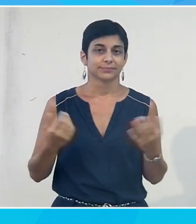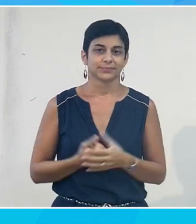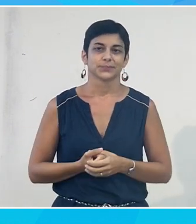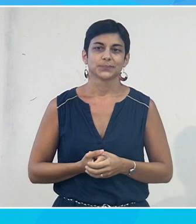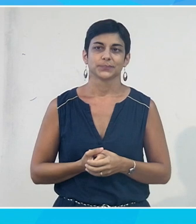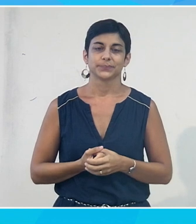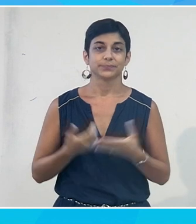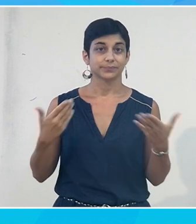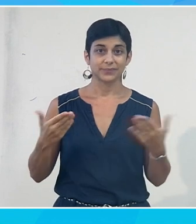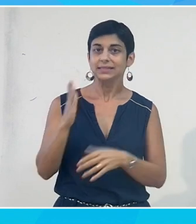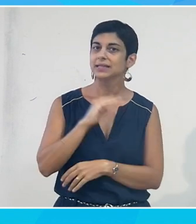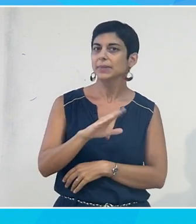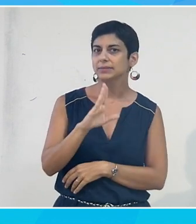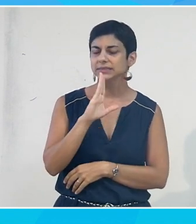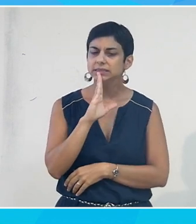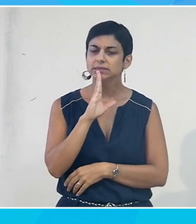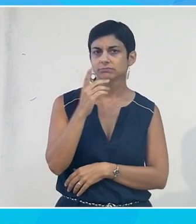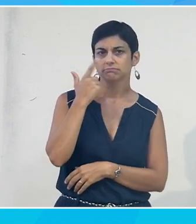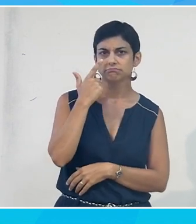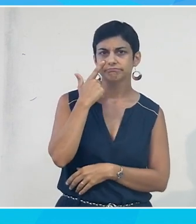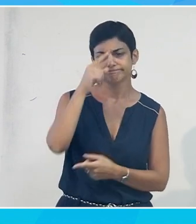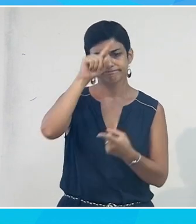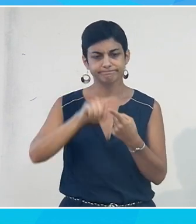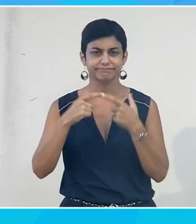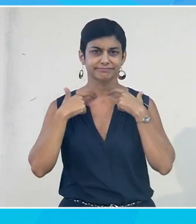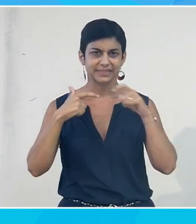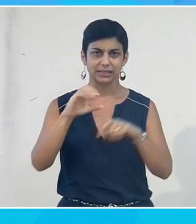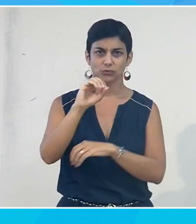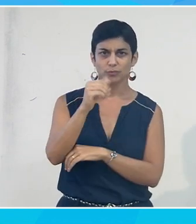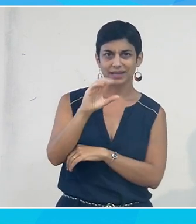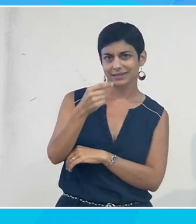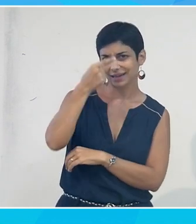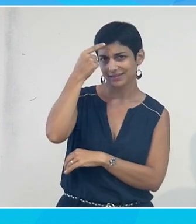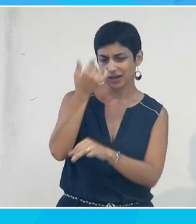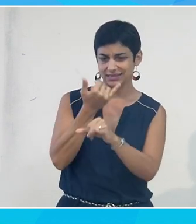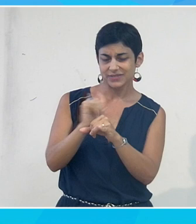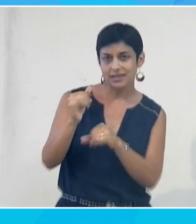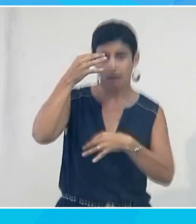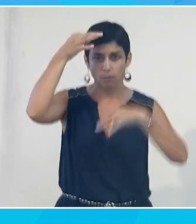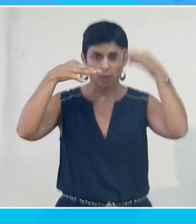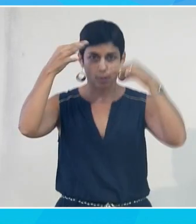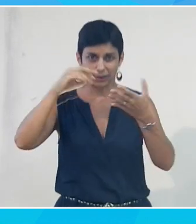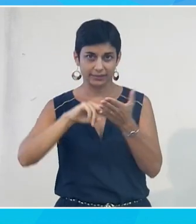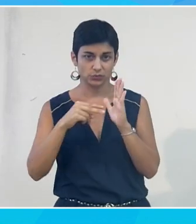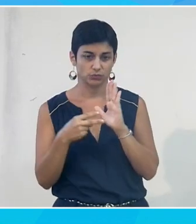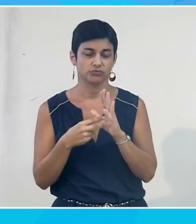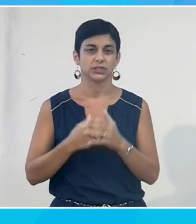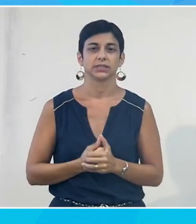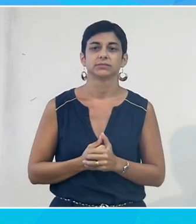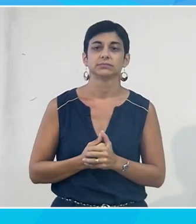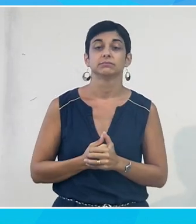Donc, on va parler cet après-midi d'accessibilité numérique, d'intelligence artificielle, d'innovation technologique avec